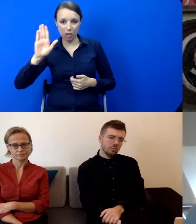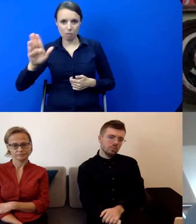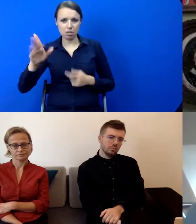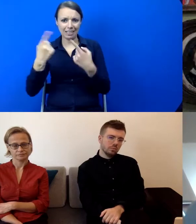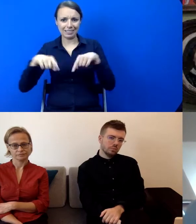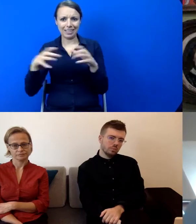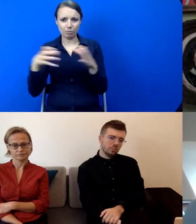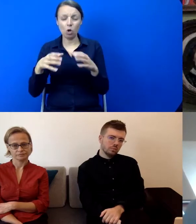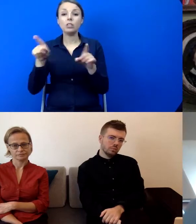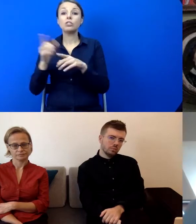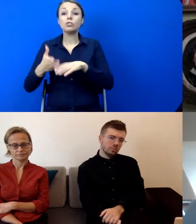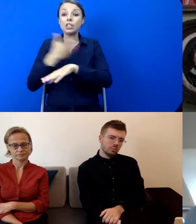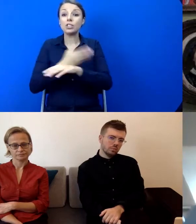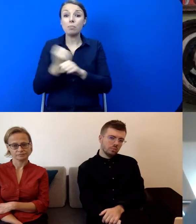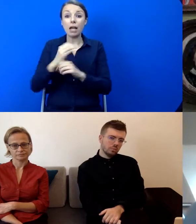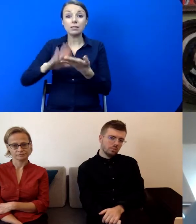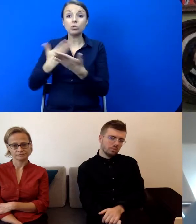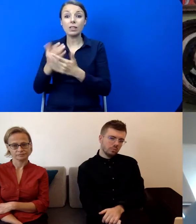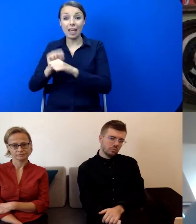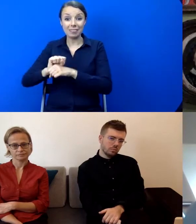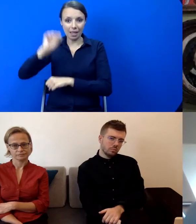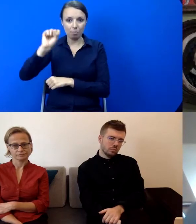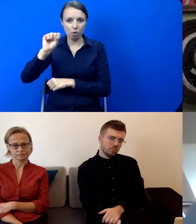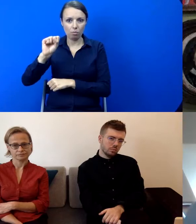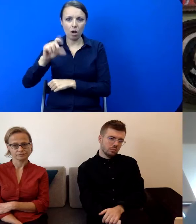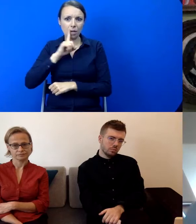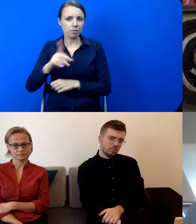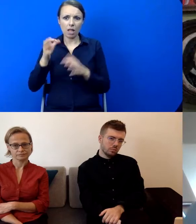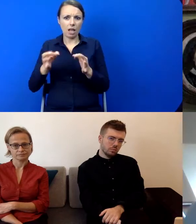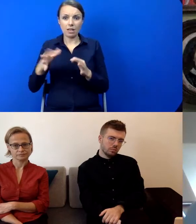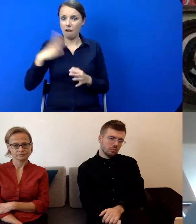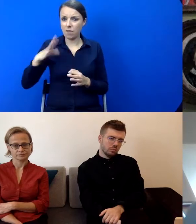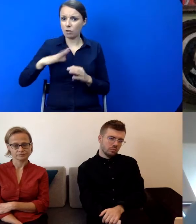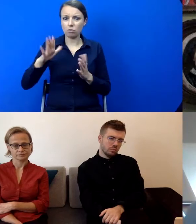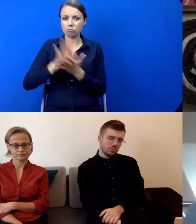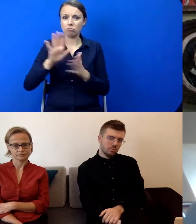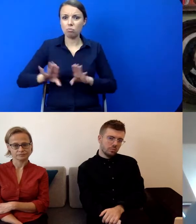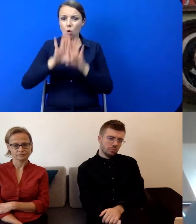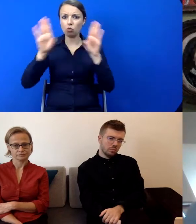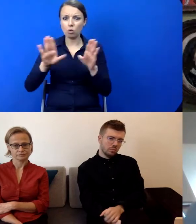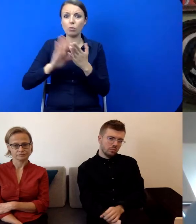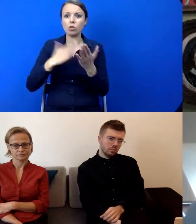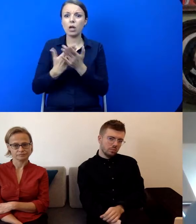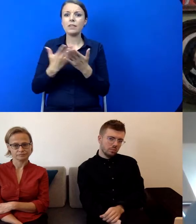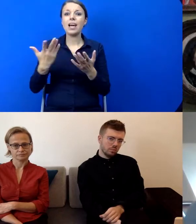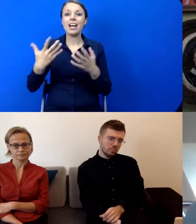Wczesne prace dyplomowe, które w tej chwili no mają naprawdę muzealną wartość, czyli praca Piramida Zwierząt